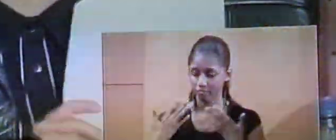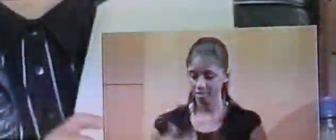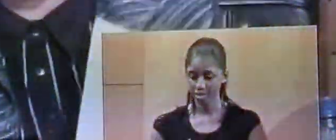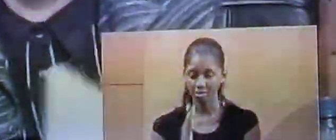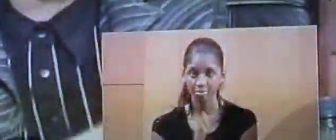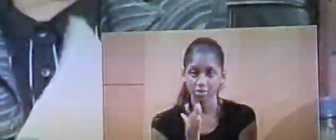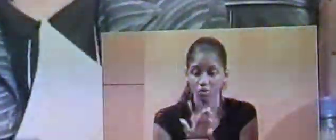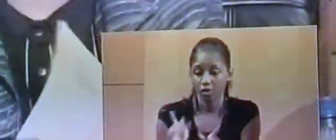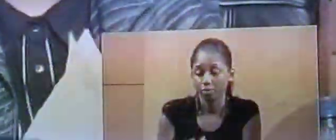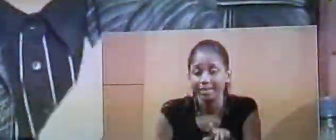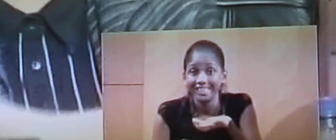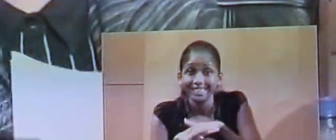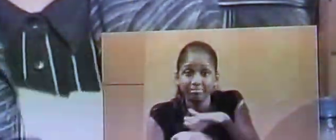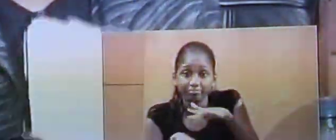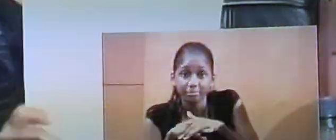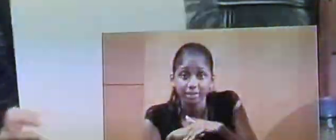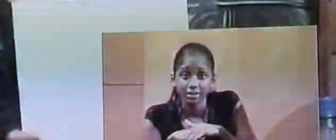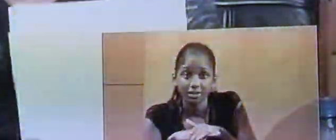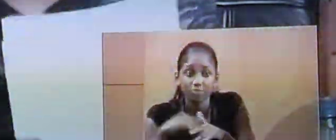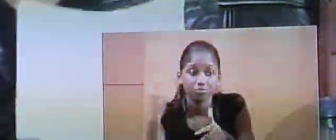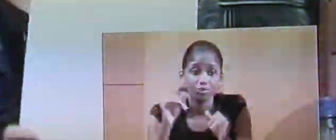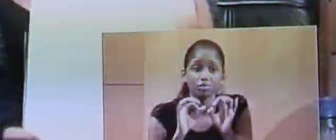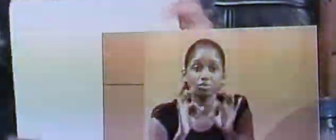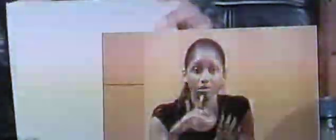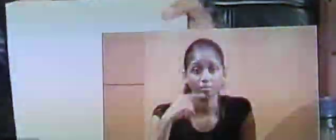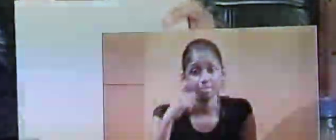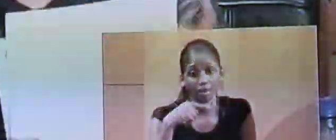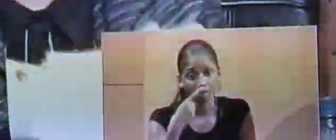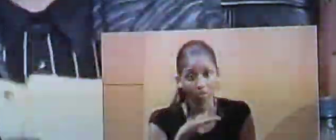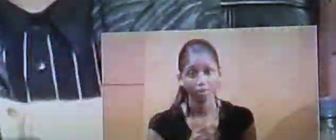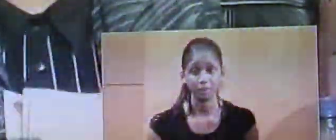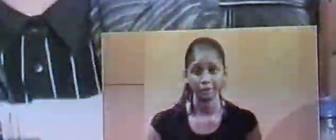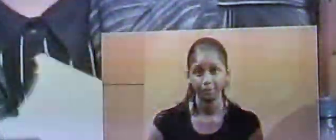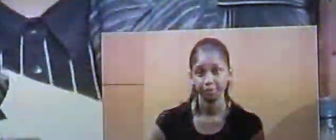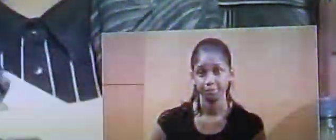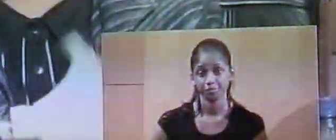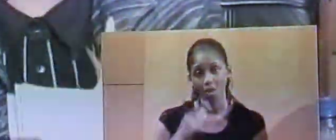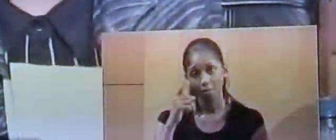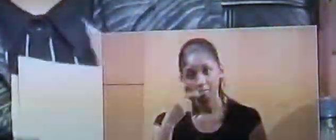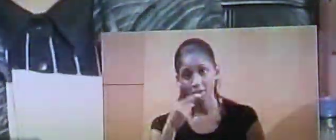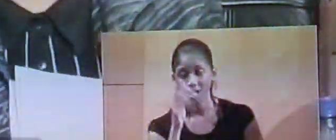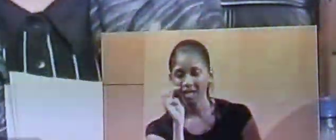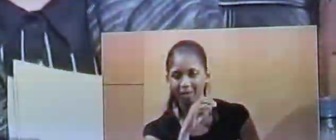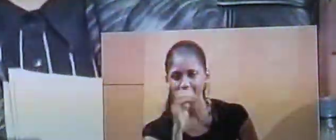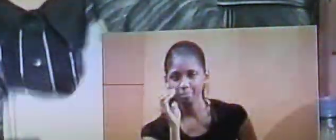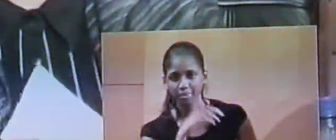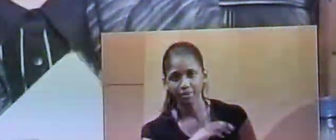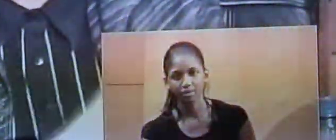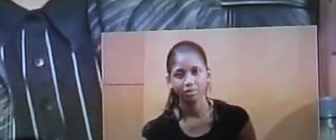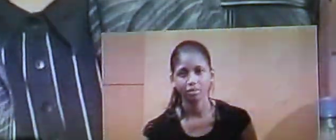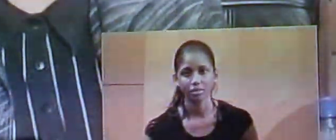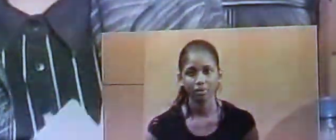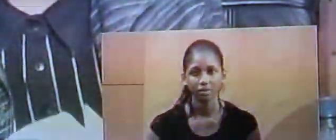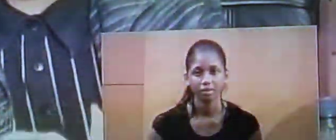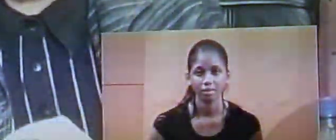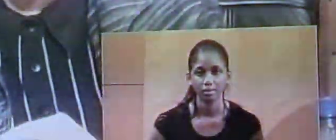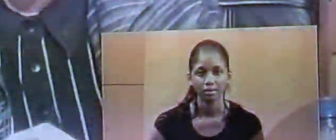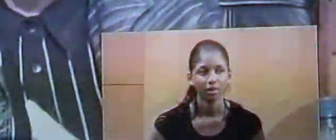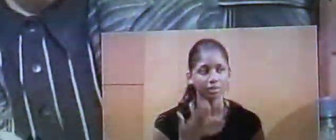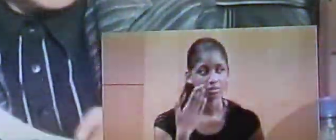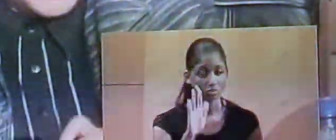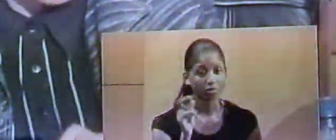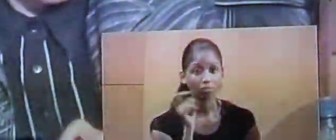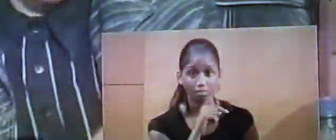puisque nous sommes limités dans nos temps de parole en parlant rapidement des autres